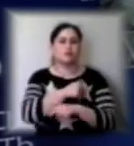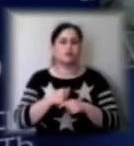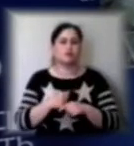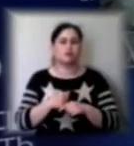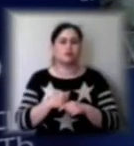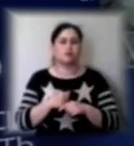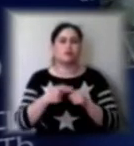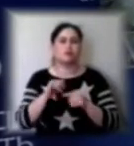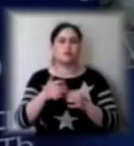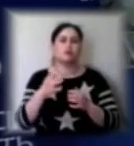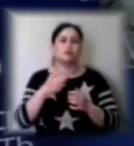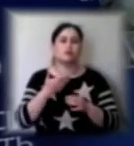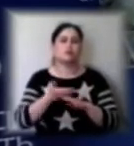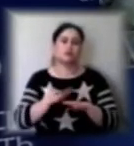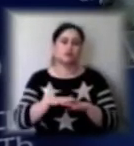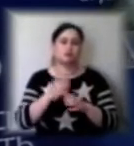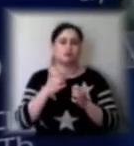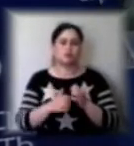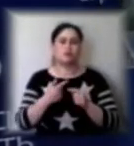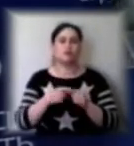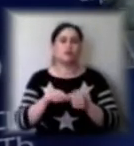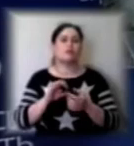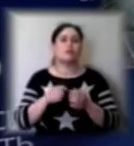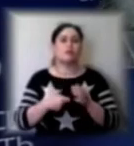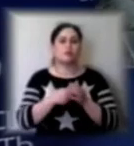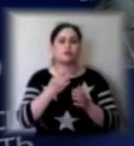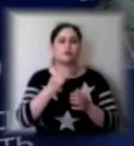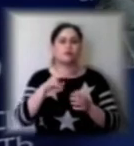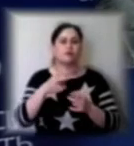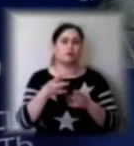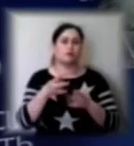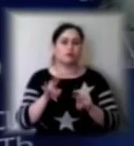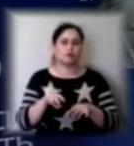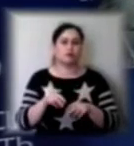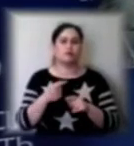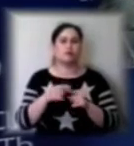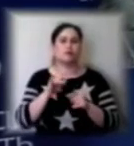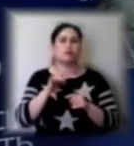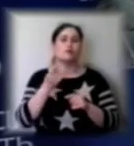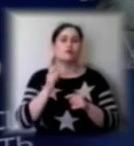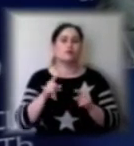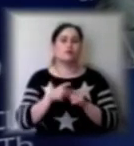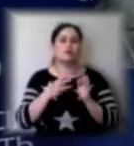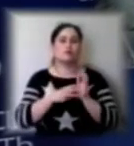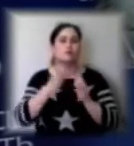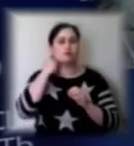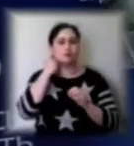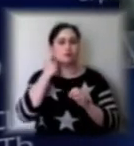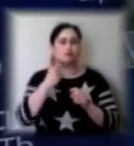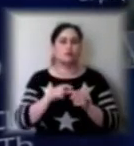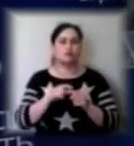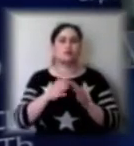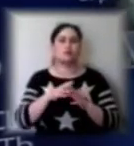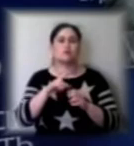важкості підключення до апарату ШВЛ не потребує. І дитина, 8 років, села Любимівка, Каховського району.